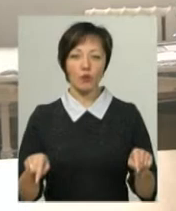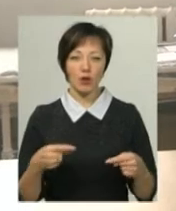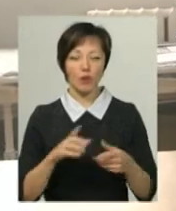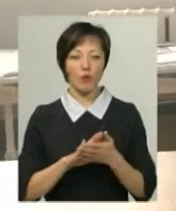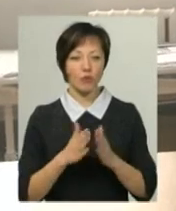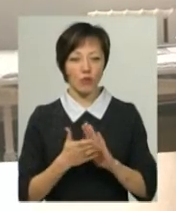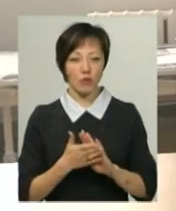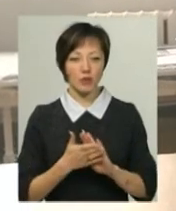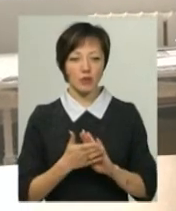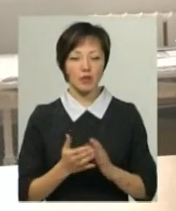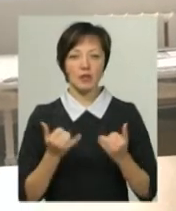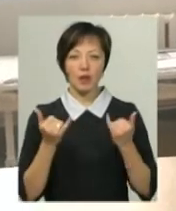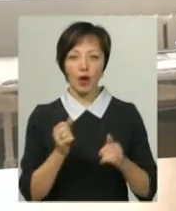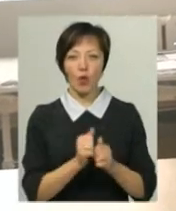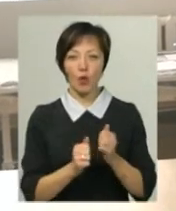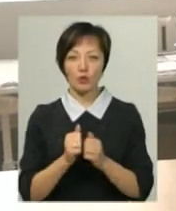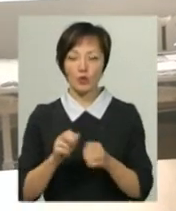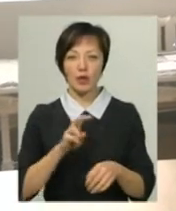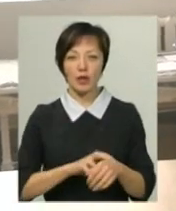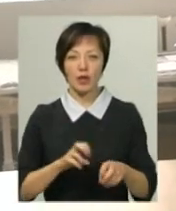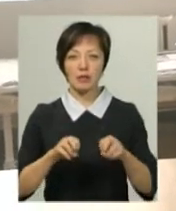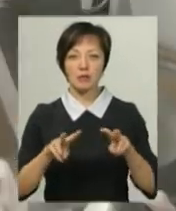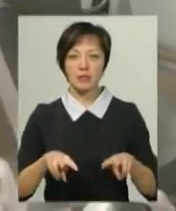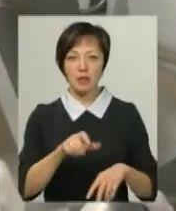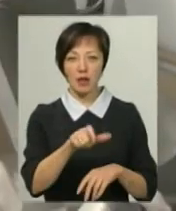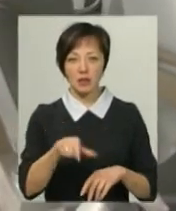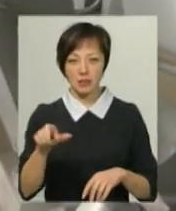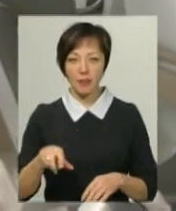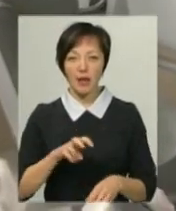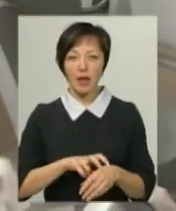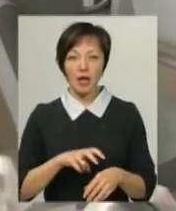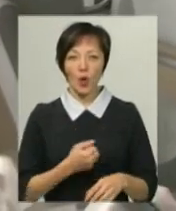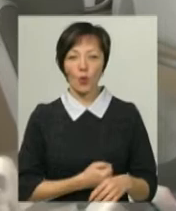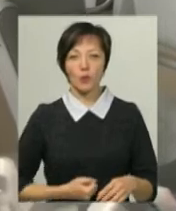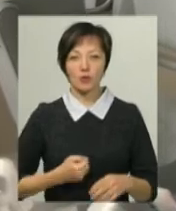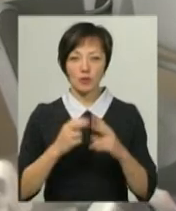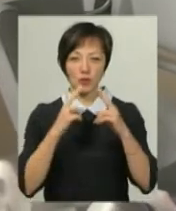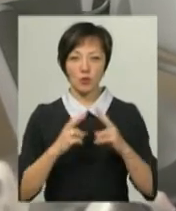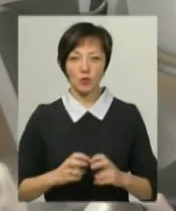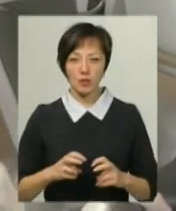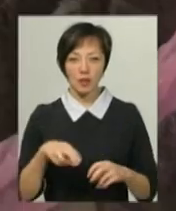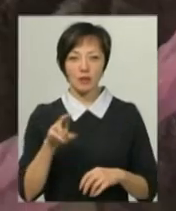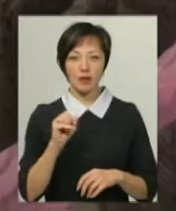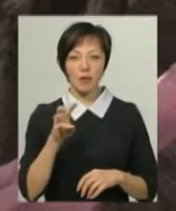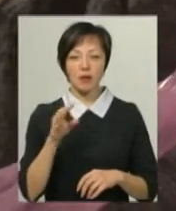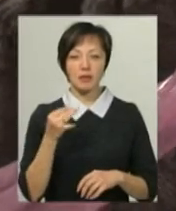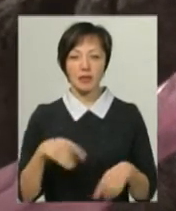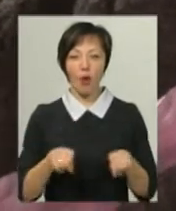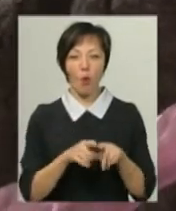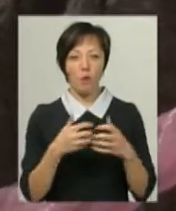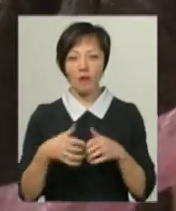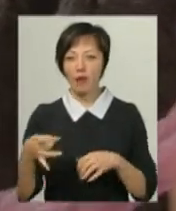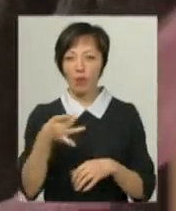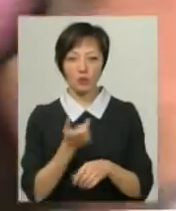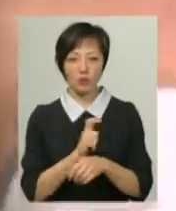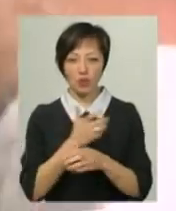умови для кожного лікаря-спеціаліста. Лікар ультразвукової діагностики Сергій Дарманський каже, такого обладнання в